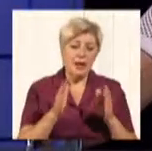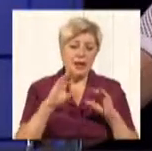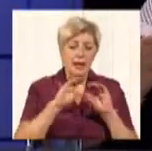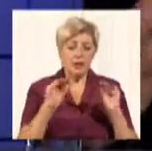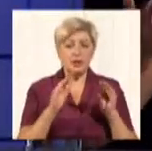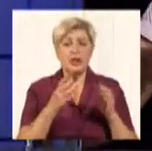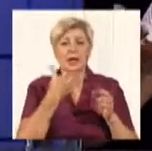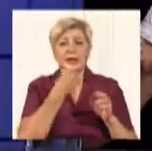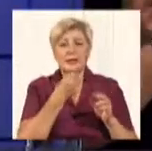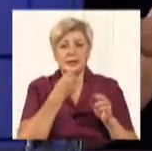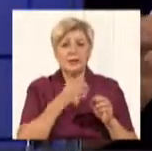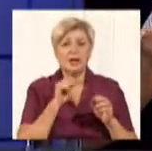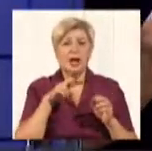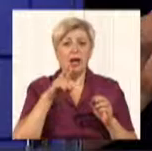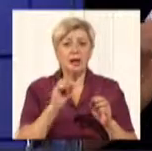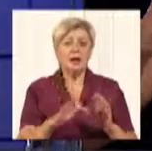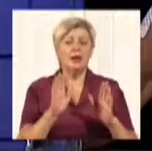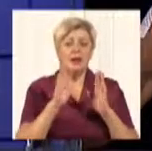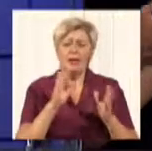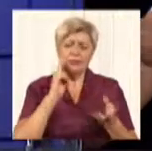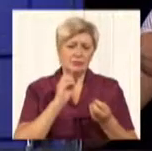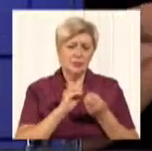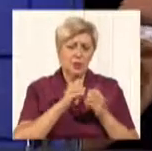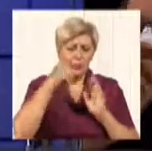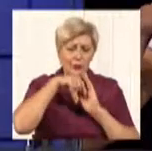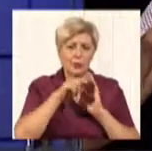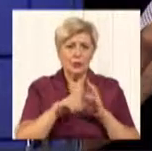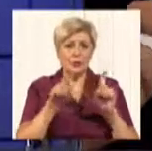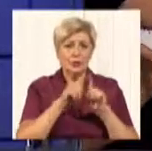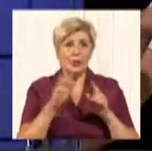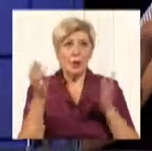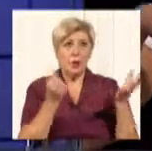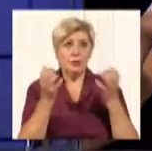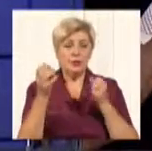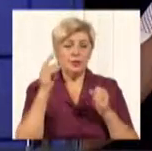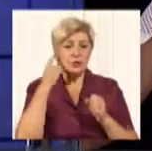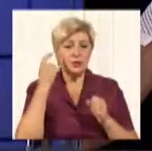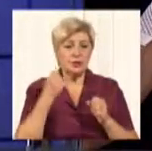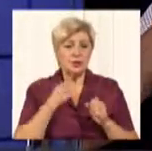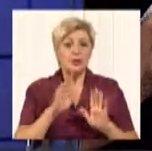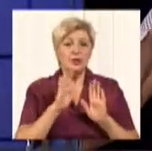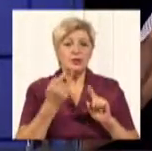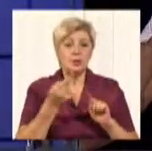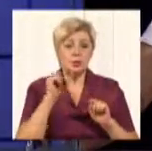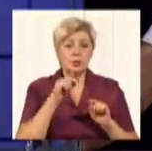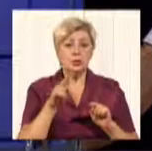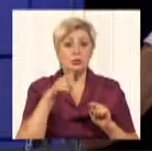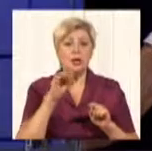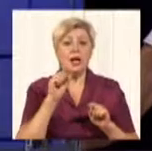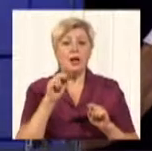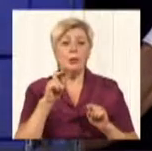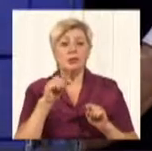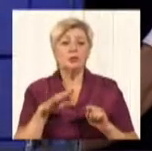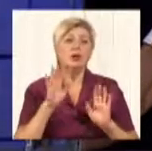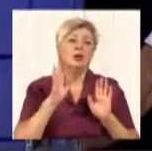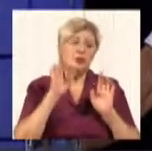можуть бути красивіші, але вони все одно ловитимуть сигнал тільки цього діапазону. Тому працюватимуть і